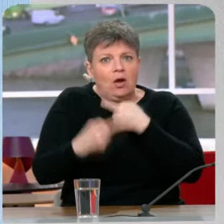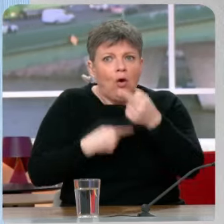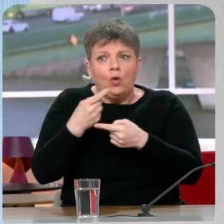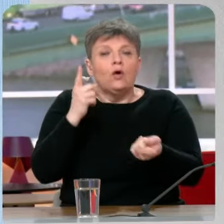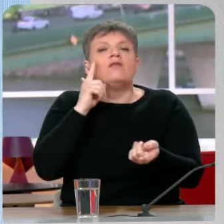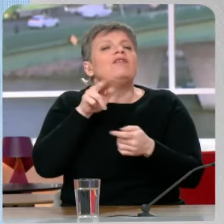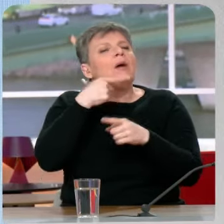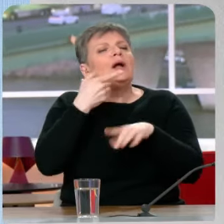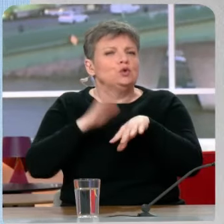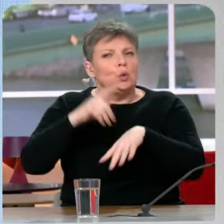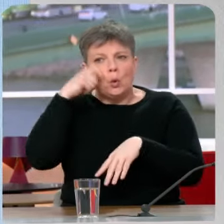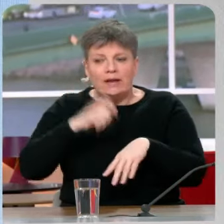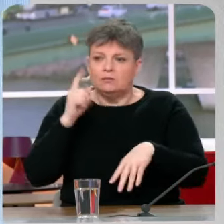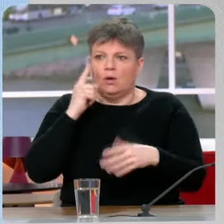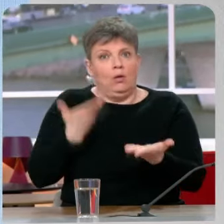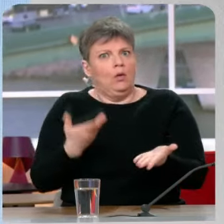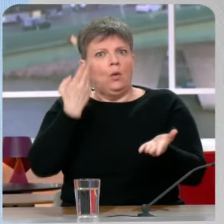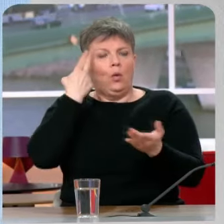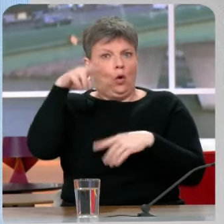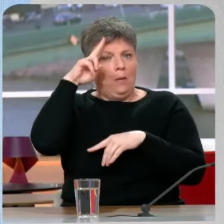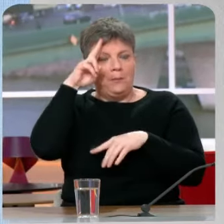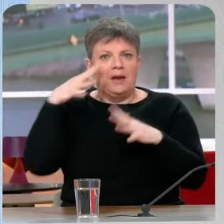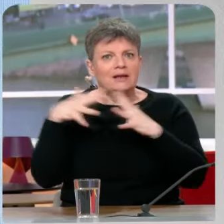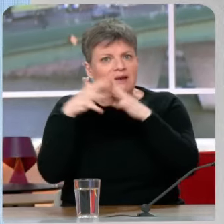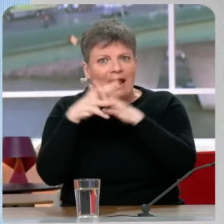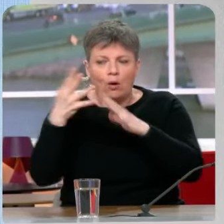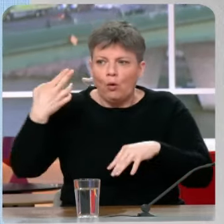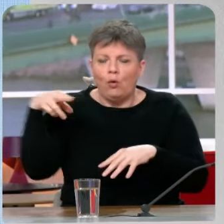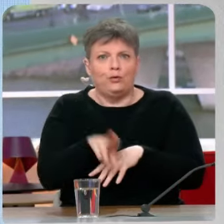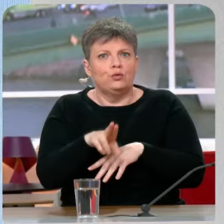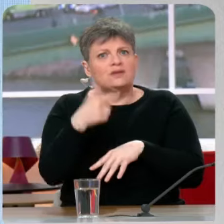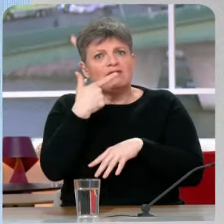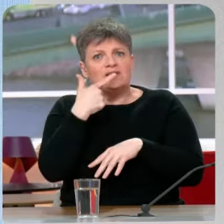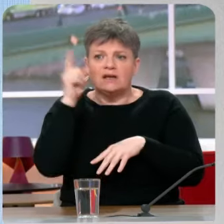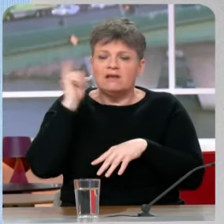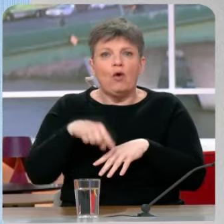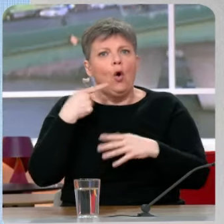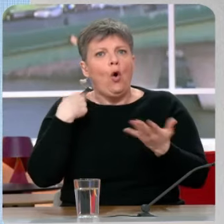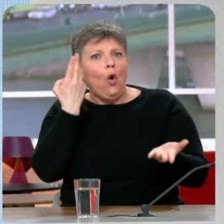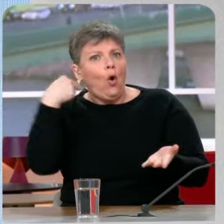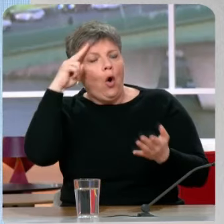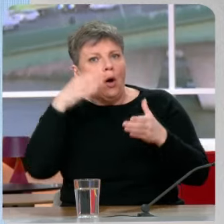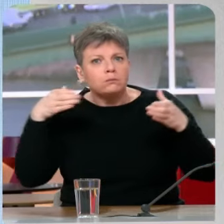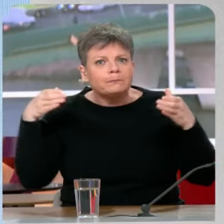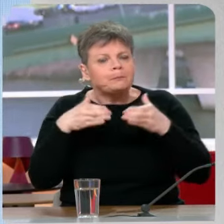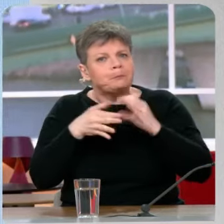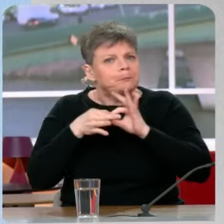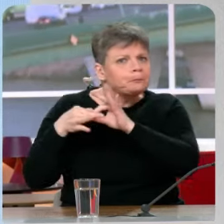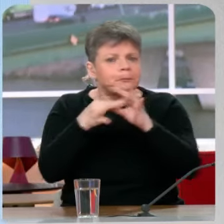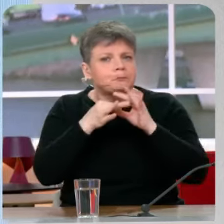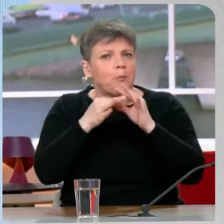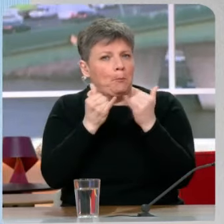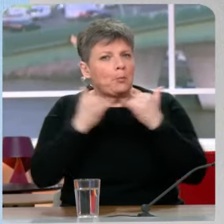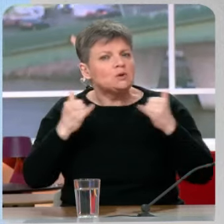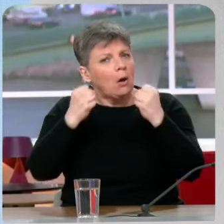des chemins, on a le retour de la guerre en Europe. On sait que soit on construit l'Europe puissance, soit on construit une capacité à